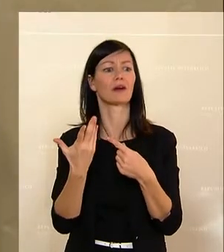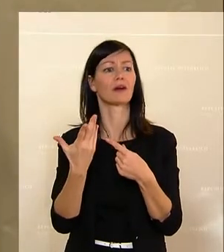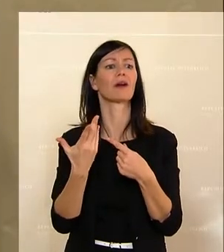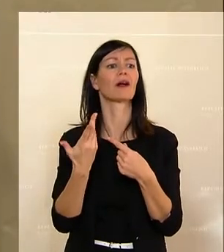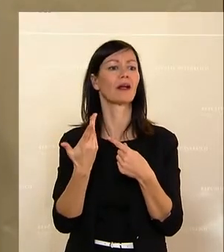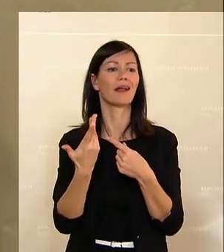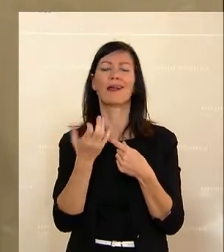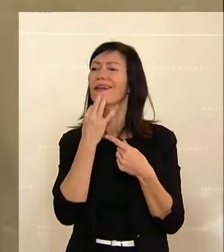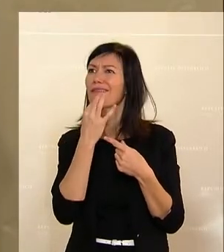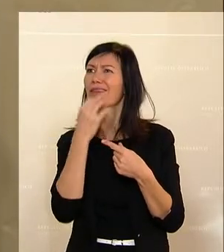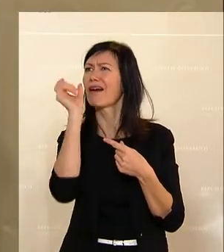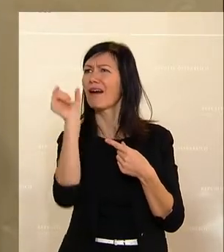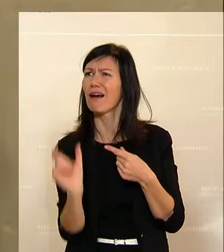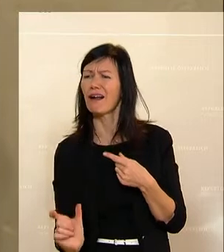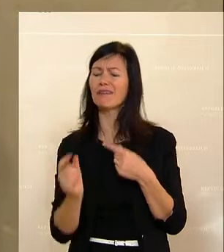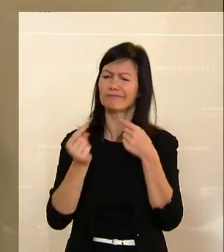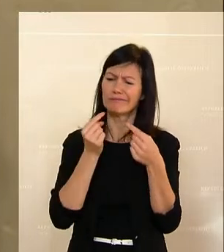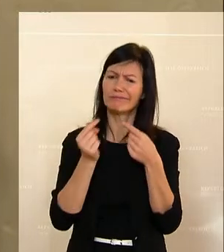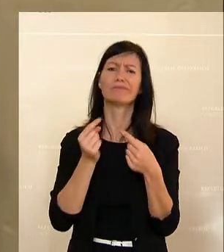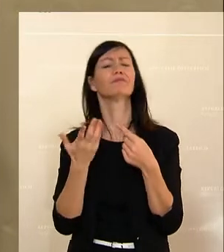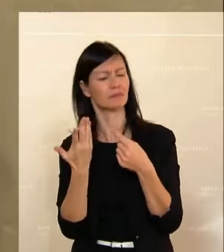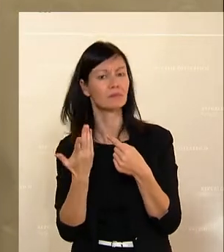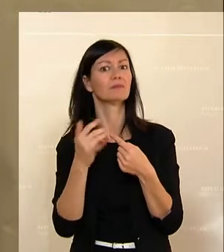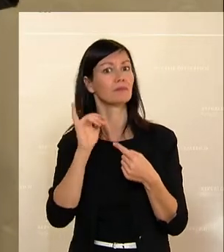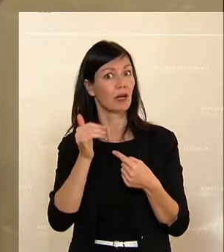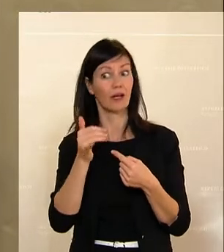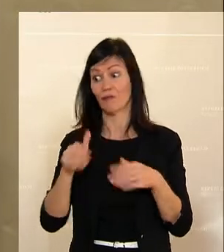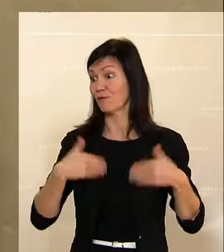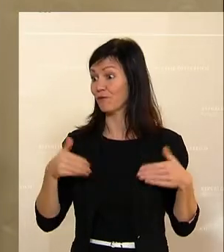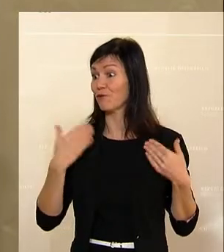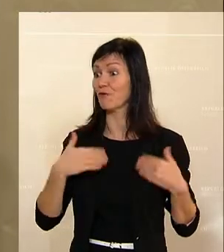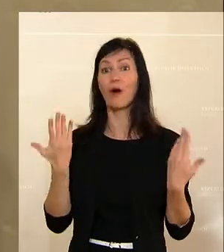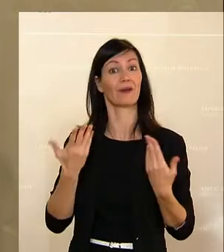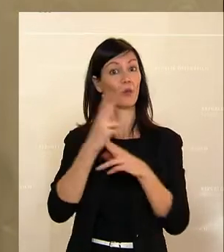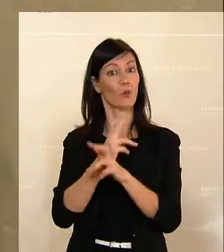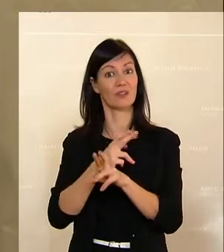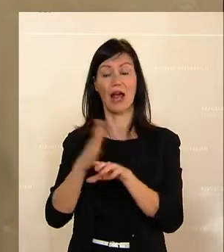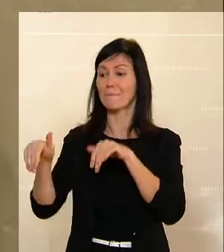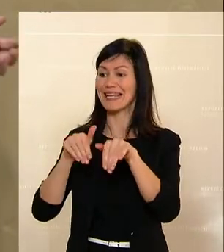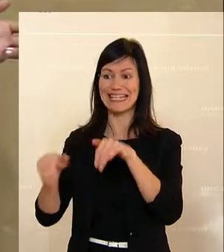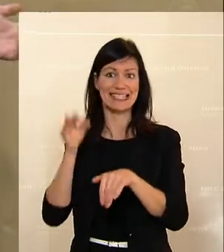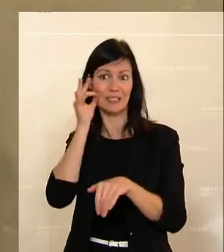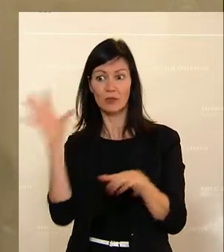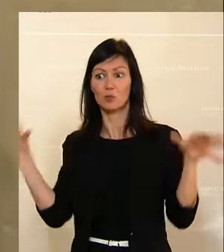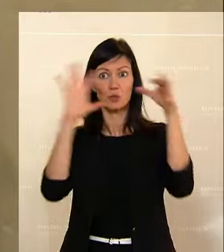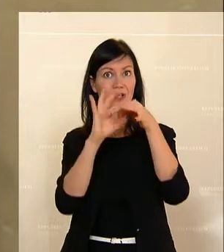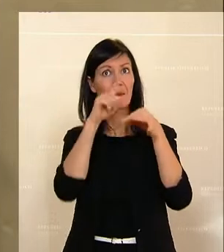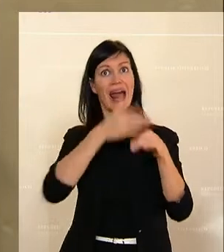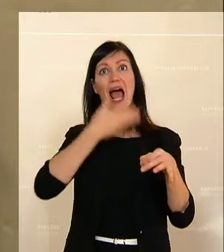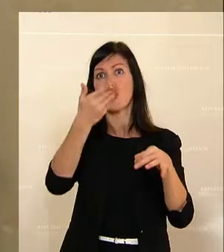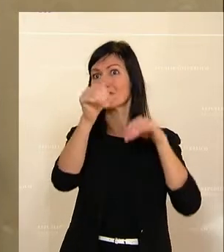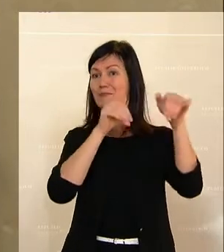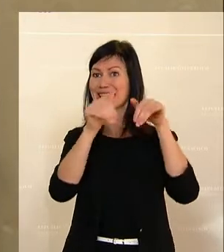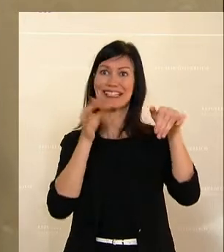ganz ausführlich diskutiert und ich freue mich sozusagen, dass jetzt unsere Ministerin in Österreich mit der neuen Außenministerin in Deutschland, der Annelena